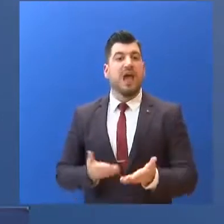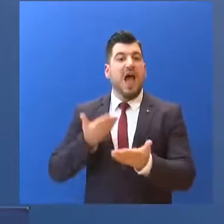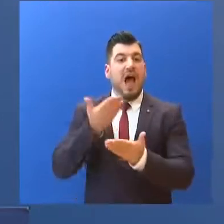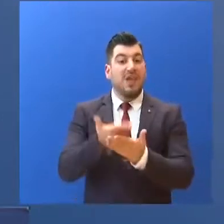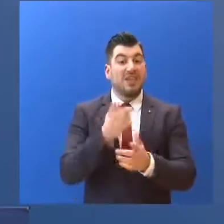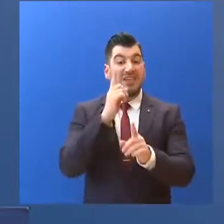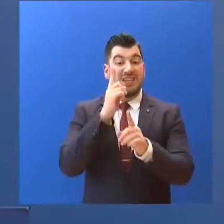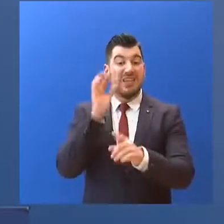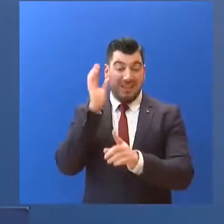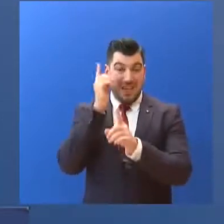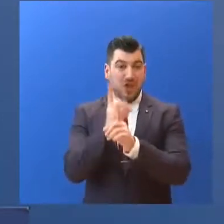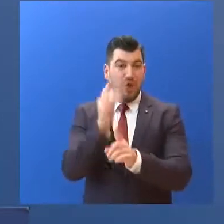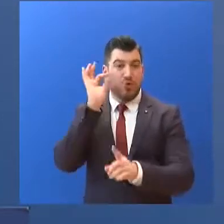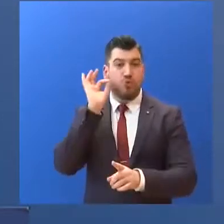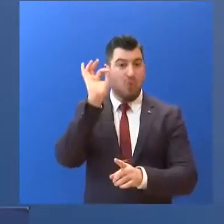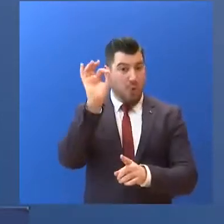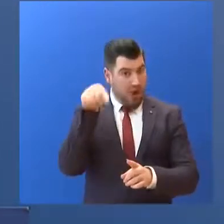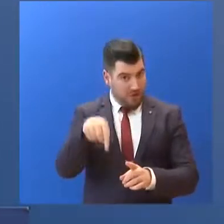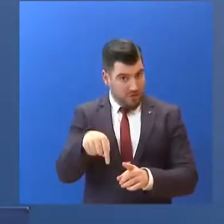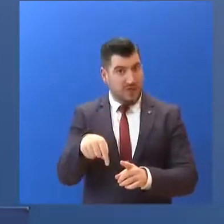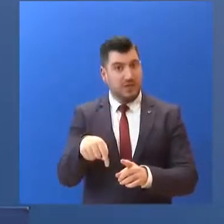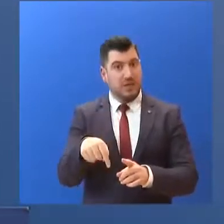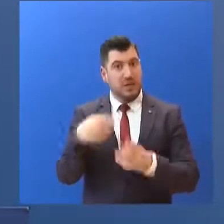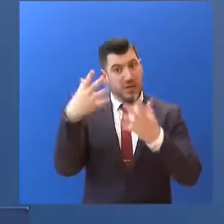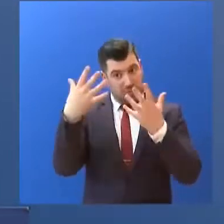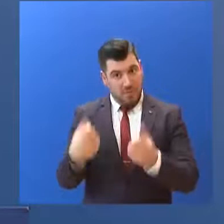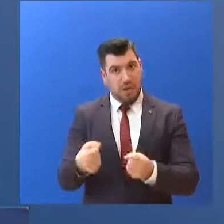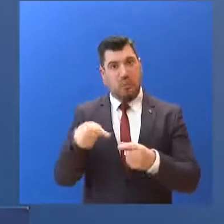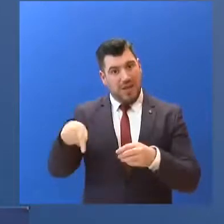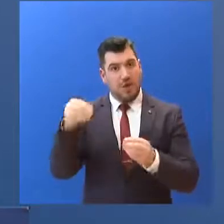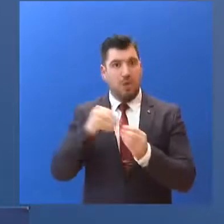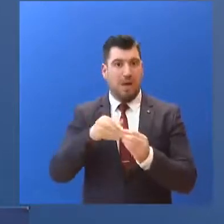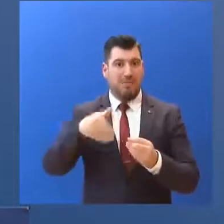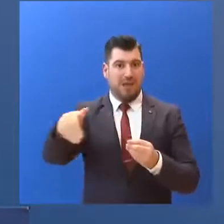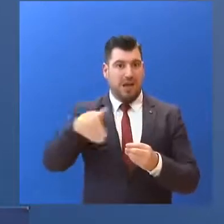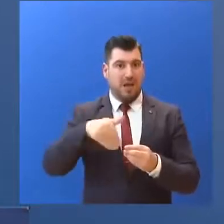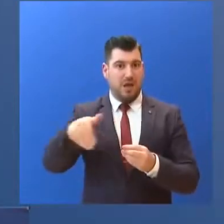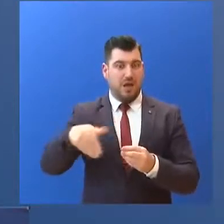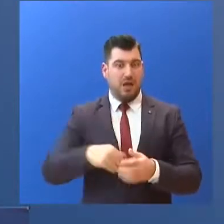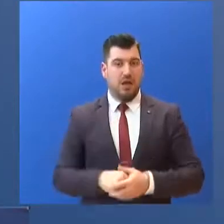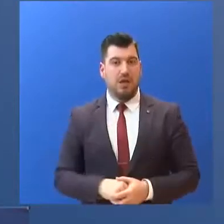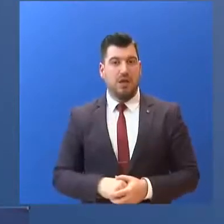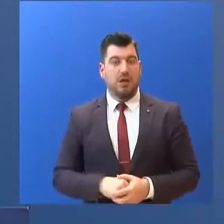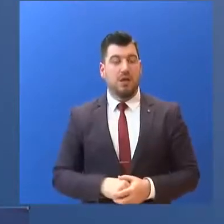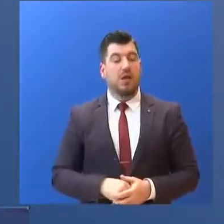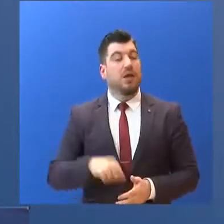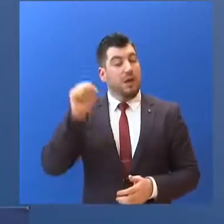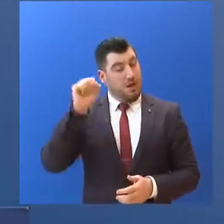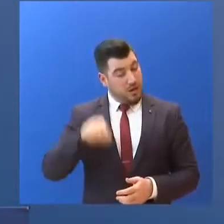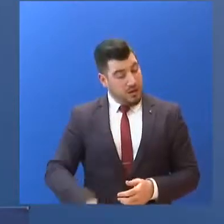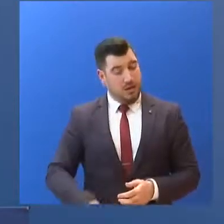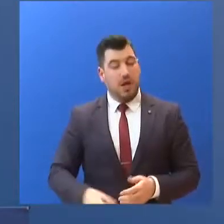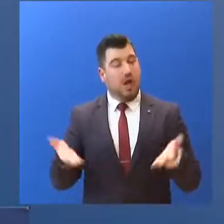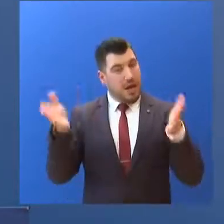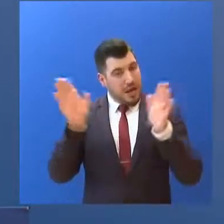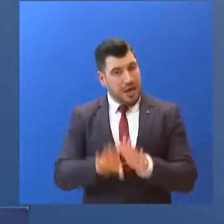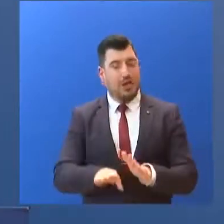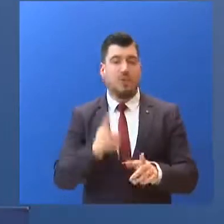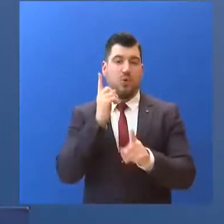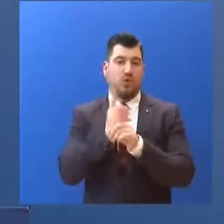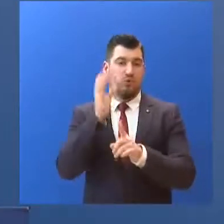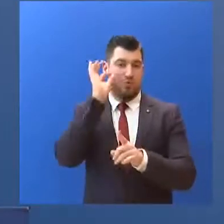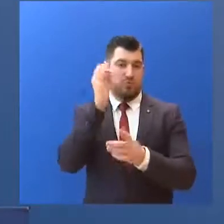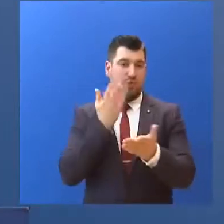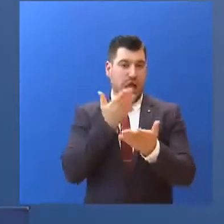και για το 15η μέρο του Πάσχα. Έχουν ένα συγκεκριμένο χρονικό διάστημα... που καλύπτει και αυτό το χρονικό διάστημα... με τους περιορισμούς που έχουμε πει.